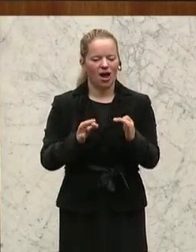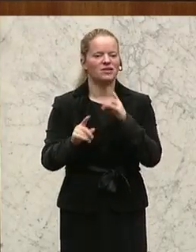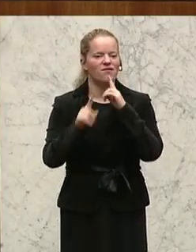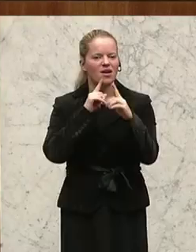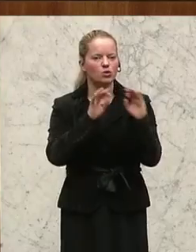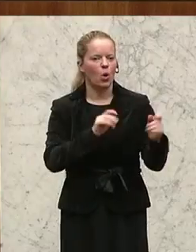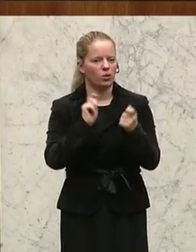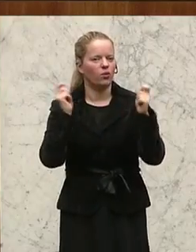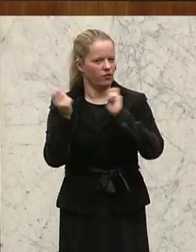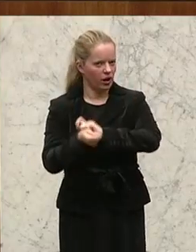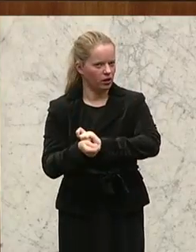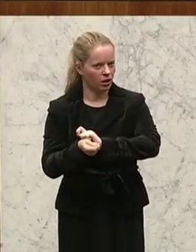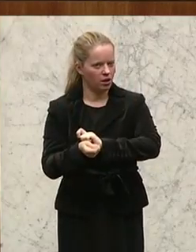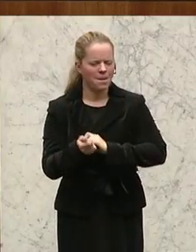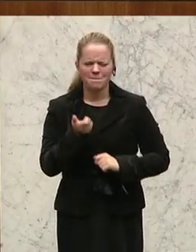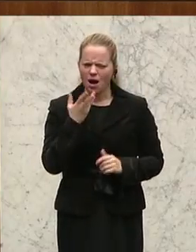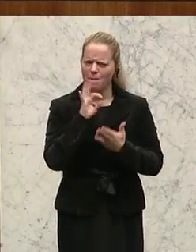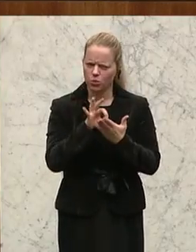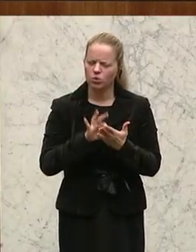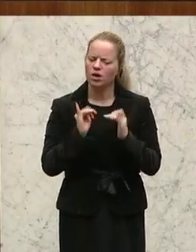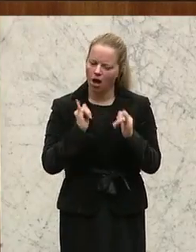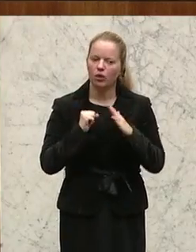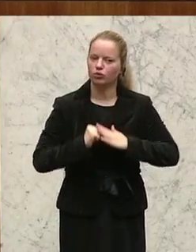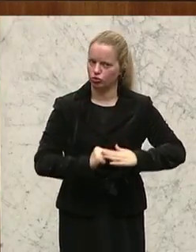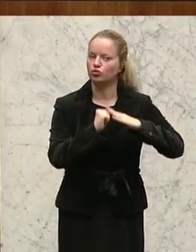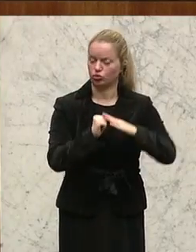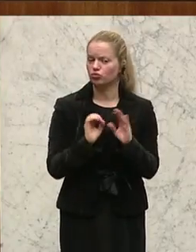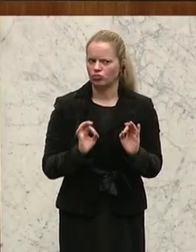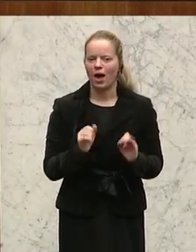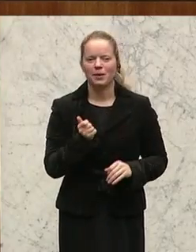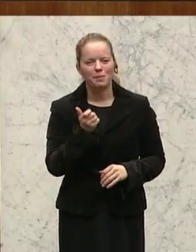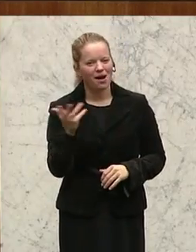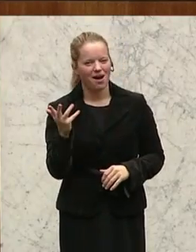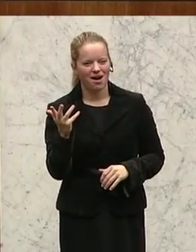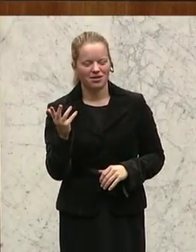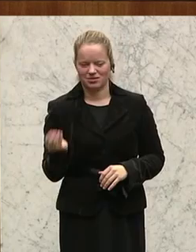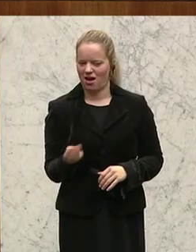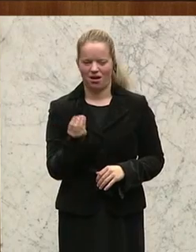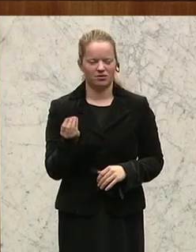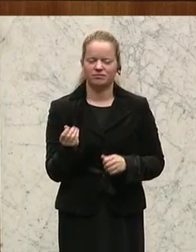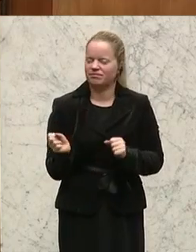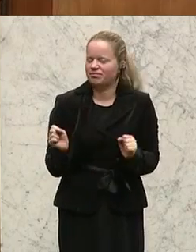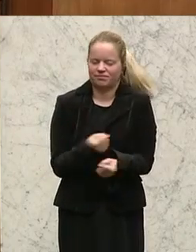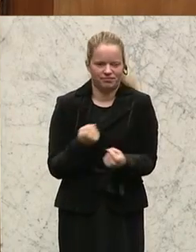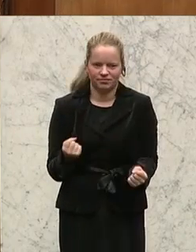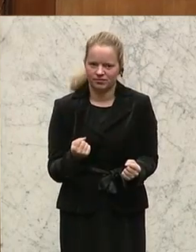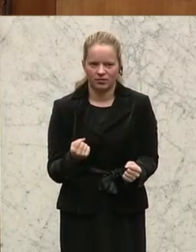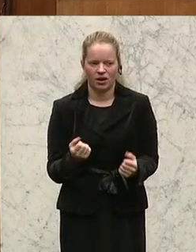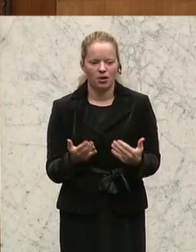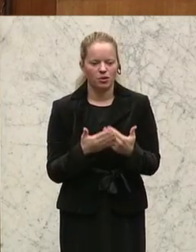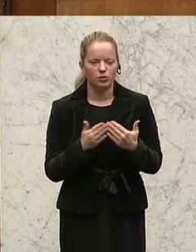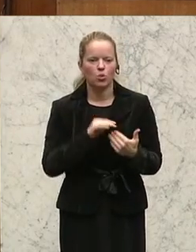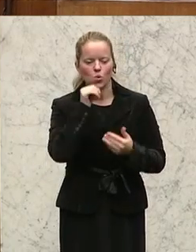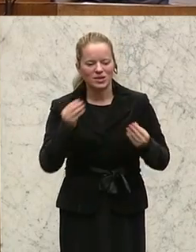Da gibt es ein paar Punkte, die wir durchaus unterstützen, aber einiges, was einfach nicht geht. Es gibt eine unsachliche